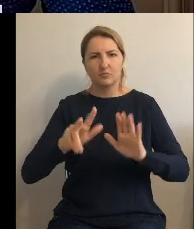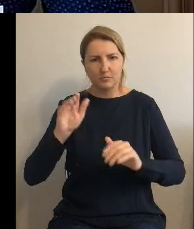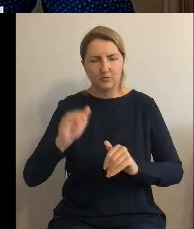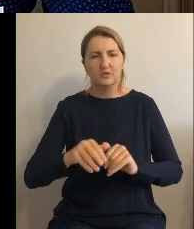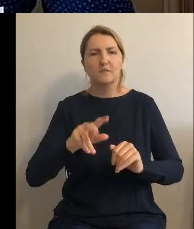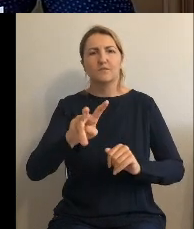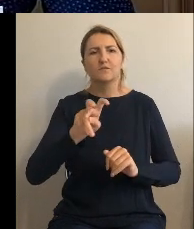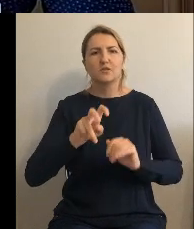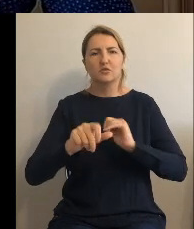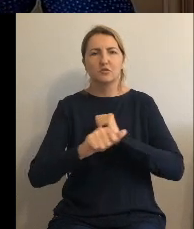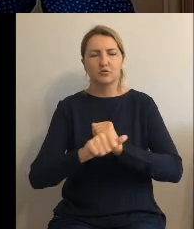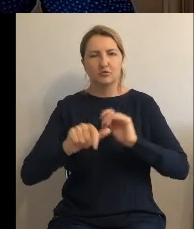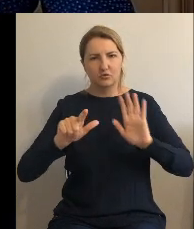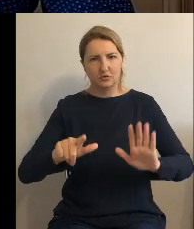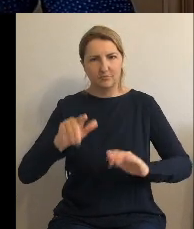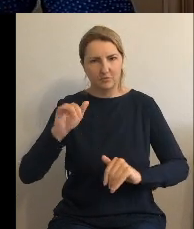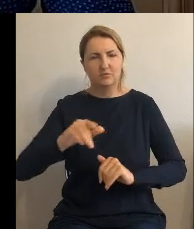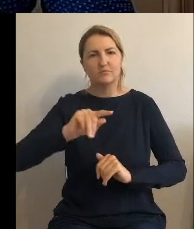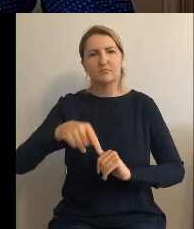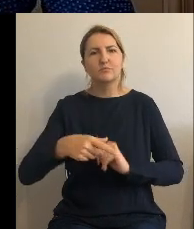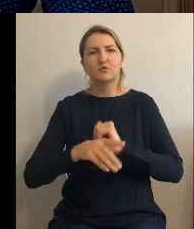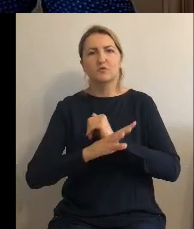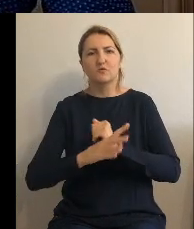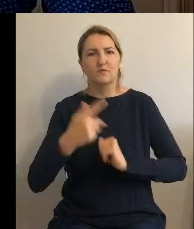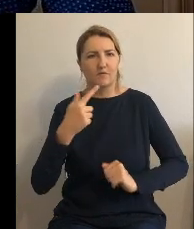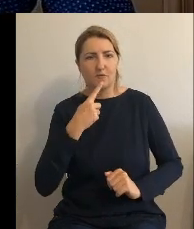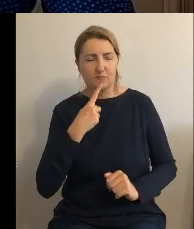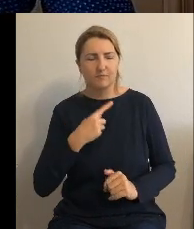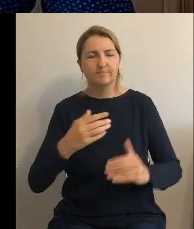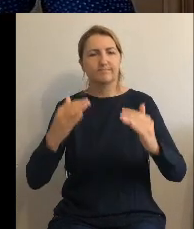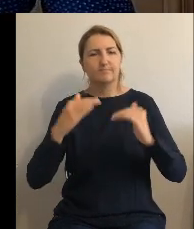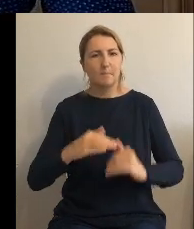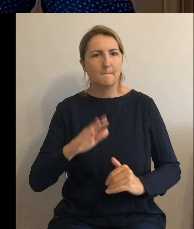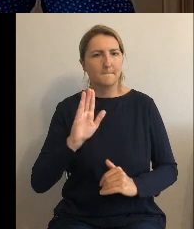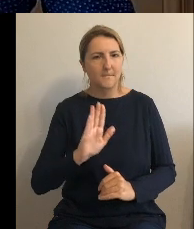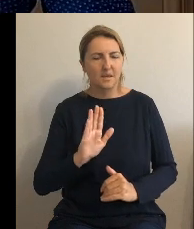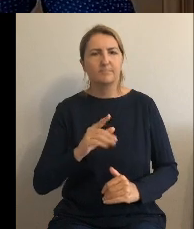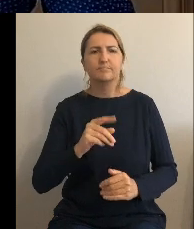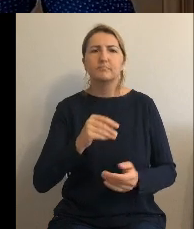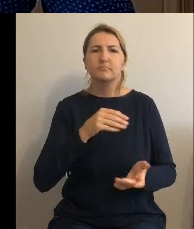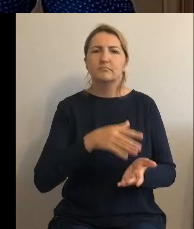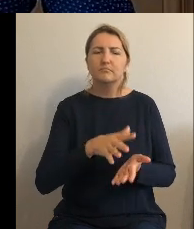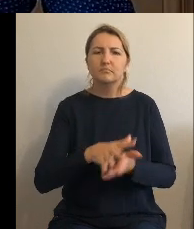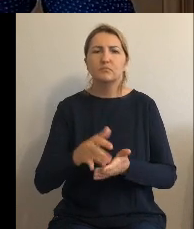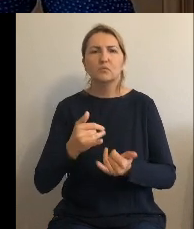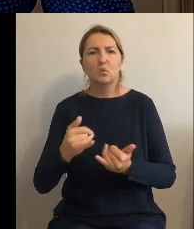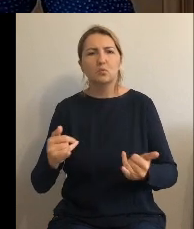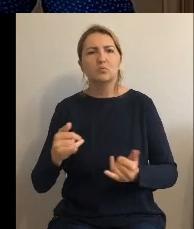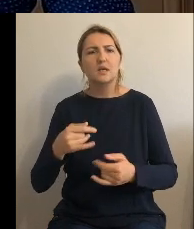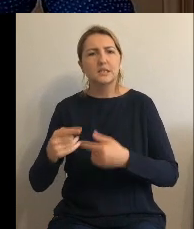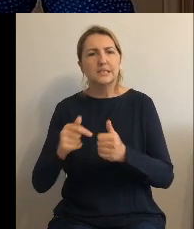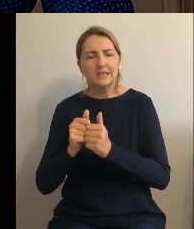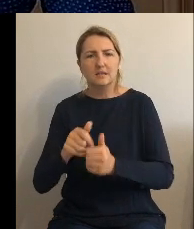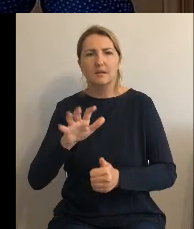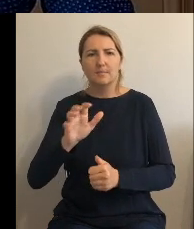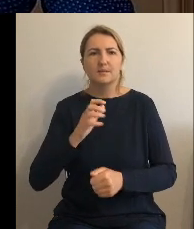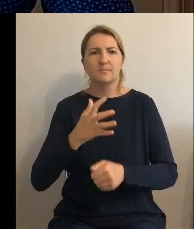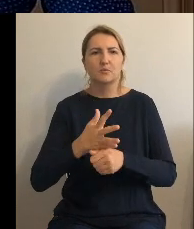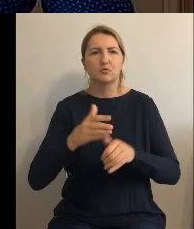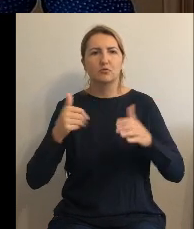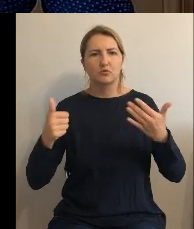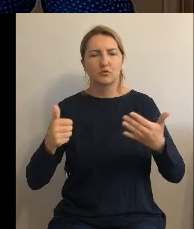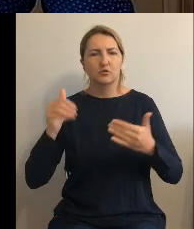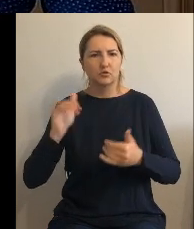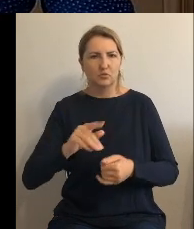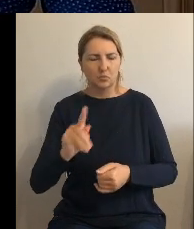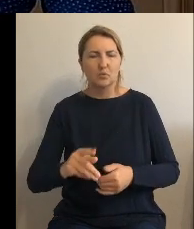,92 zł. Podpunkt b. Dotacje na zadania bieżące 565 tys. zł. Podpunkt c. Świadczenia